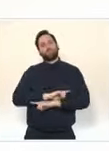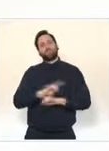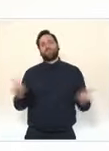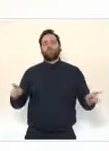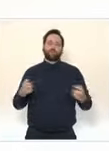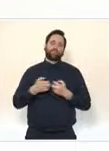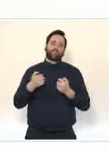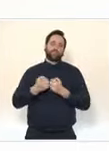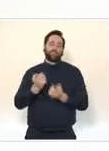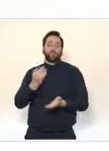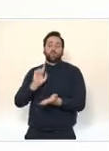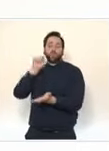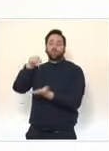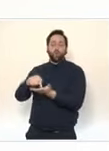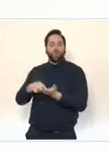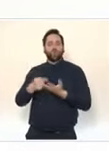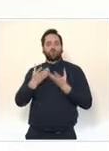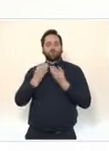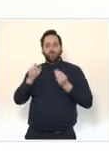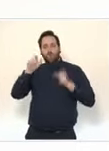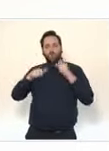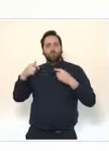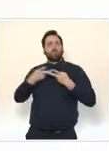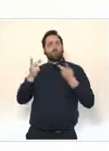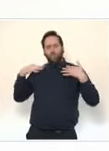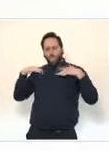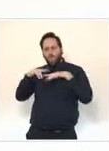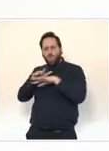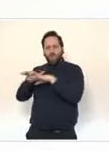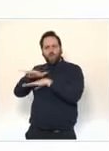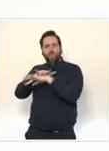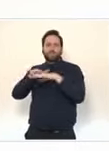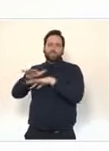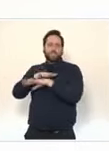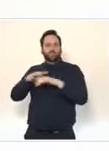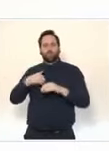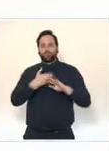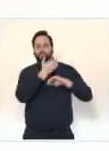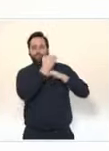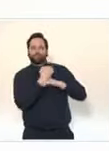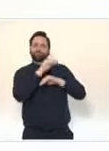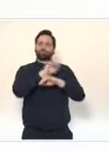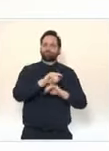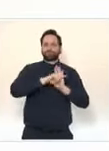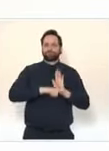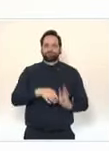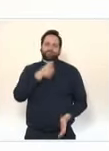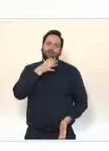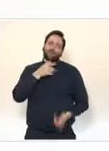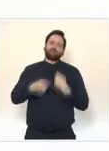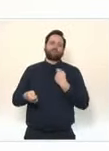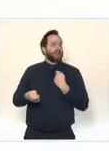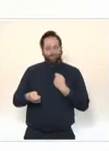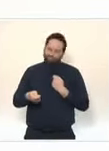importantes de publics sans possibilité de respecter les gestes barrières. et ce qui pourra rouvrir dès la première